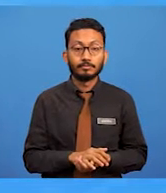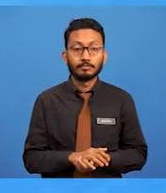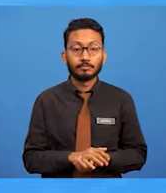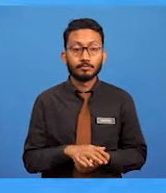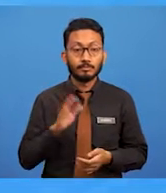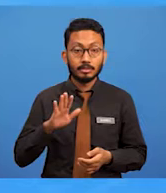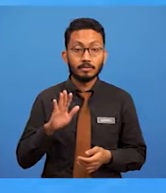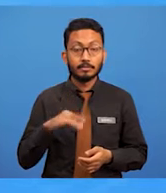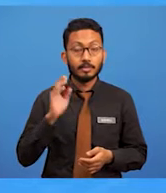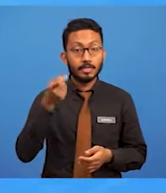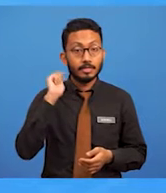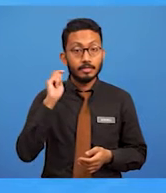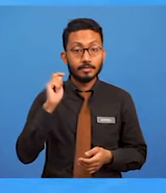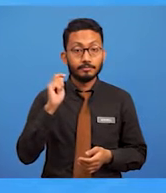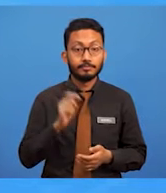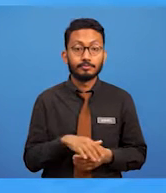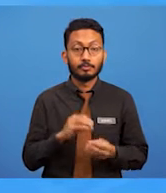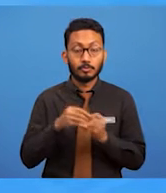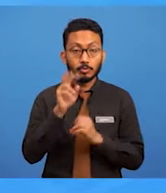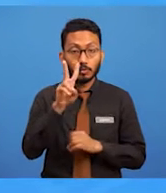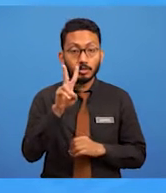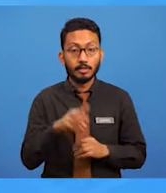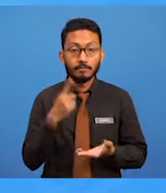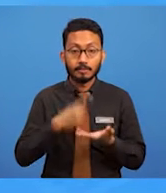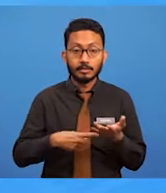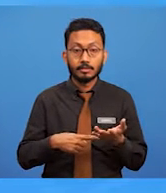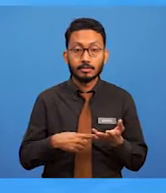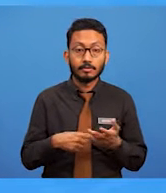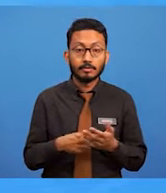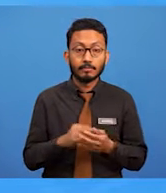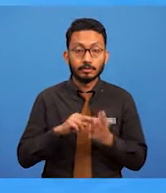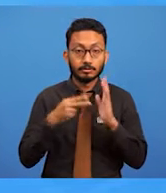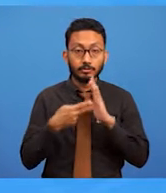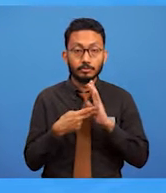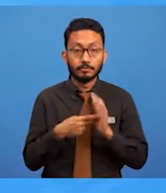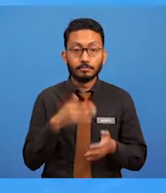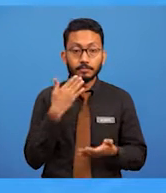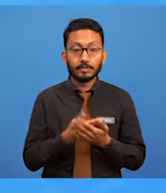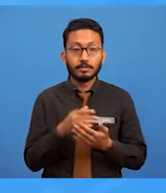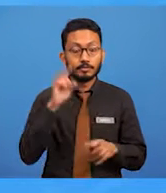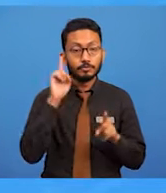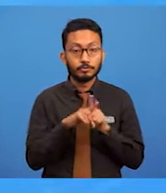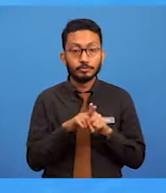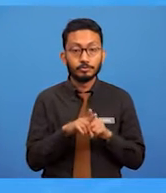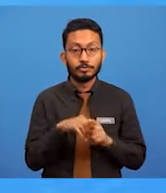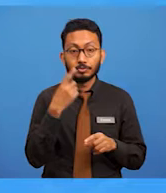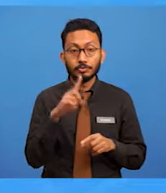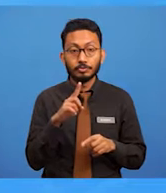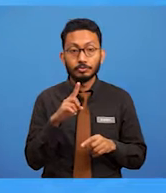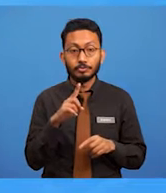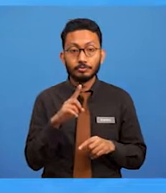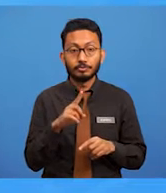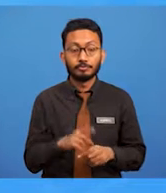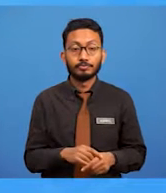kedua apakah konsep warna yang sesuai untuk perkara